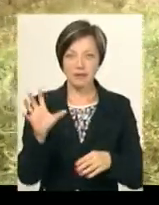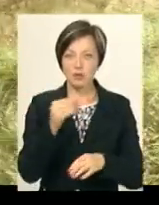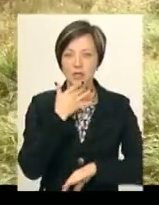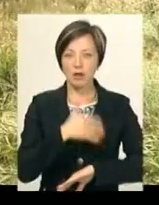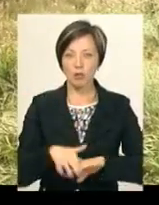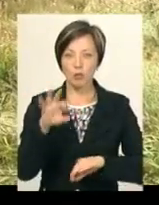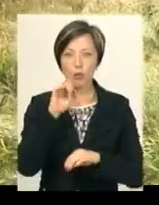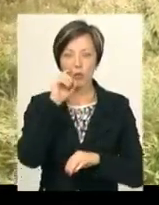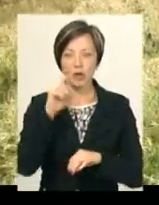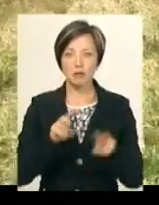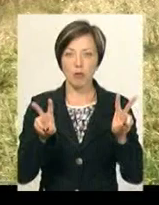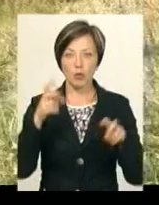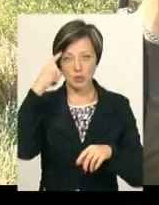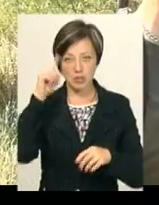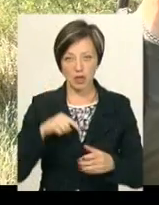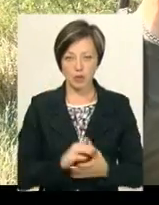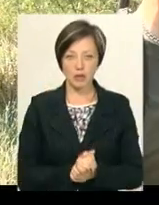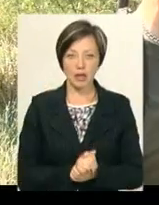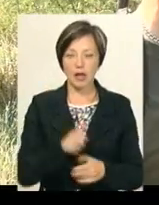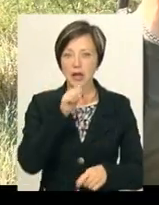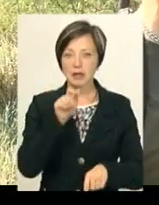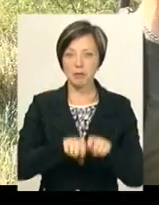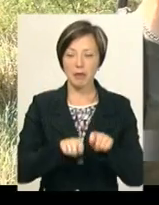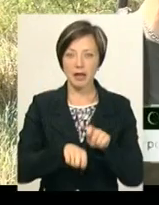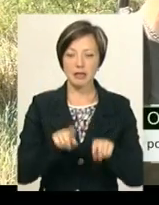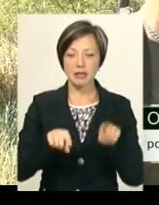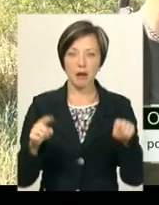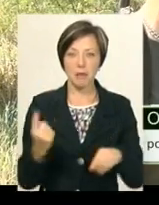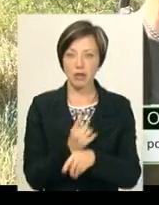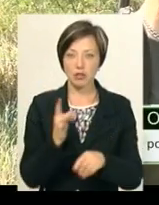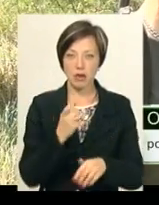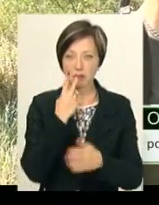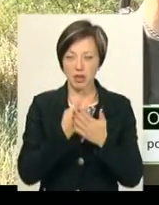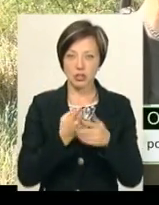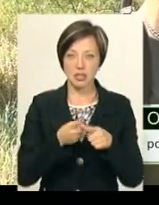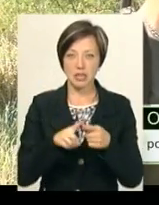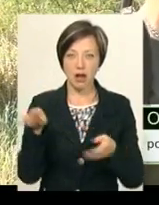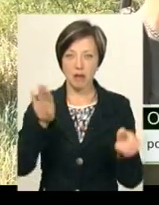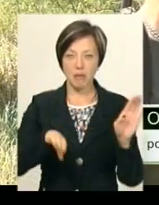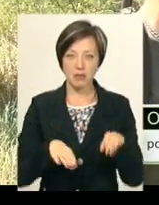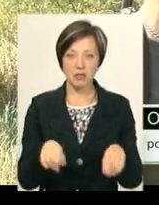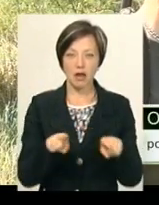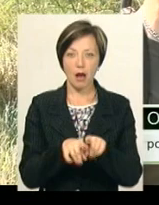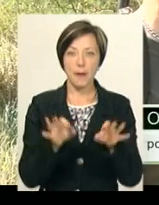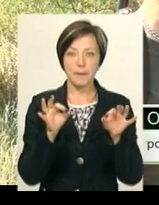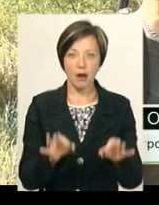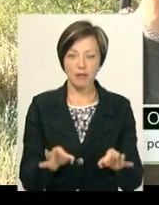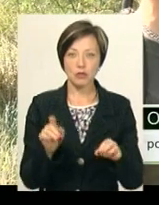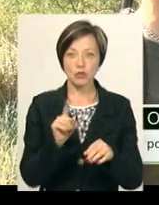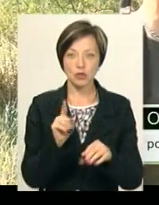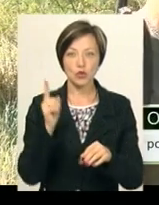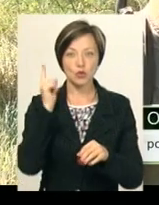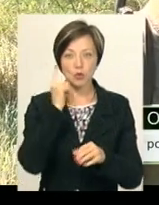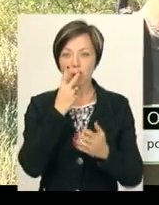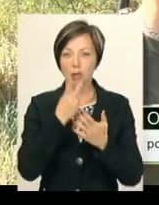кордоном про українську породу знають. Експерти деякі перший раз бачать цих карпатців. Тут така правда, що чули,